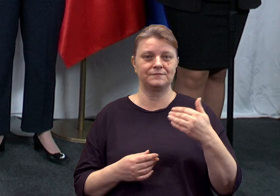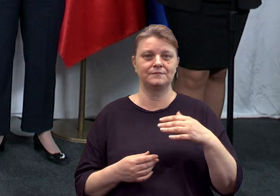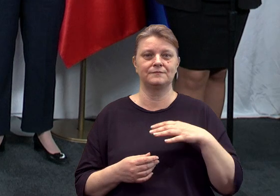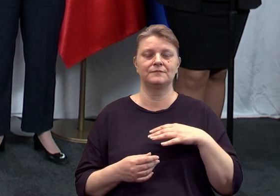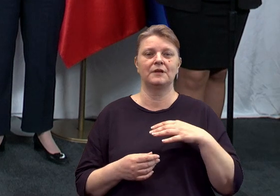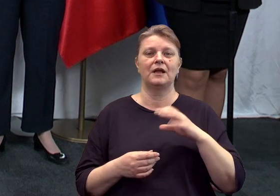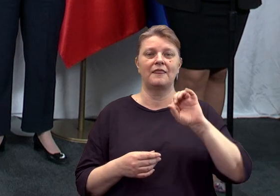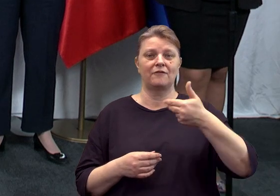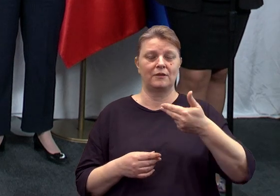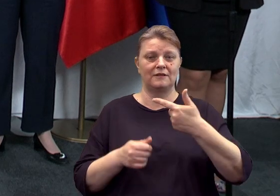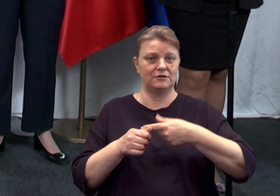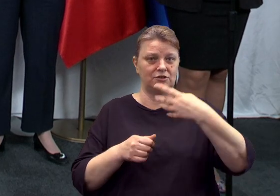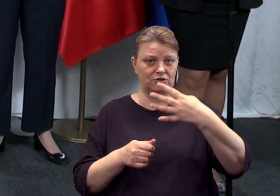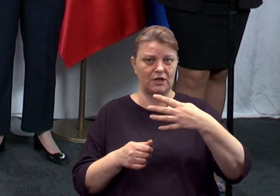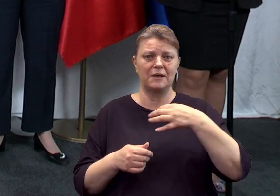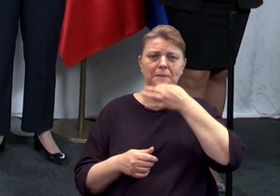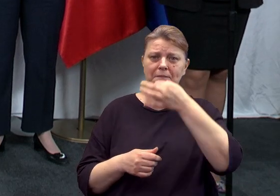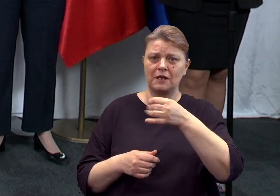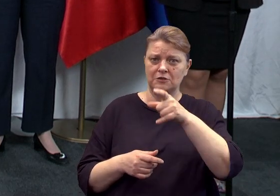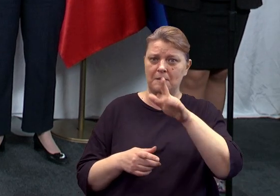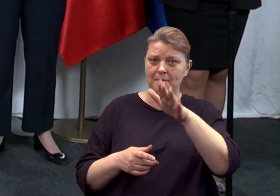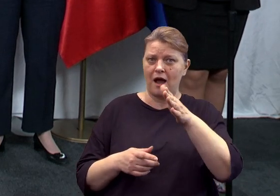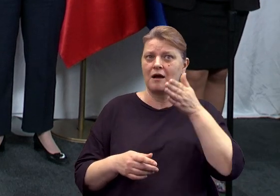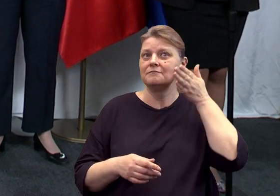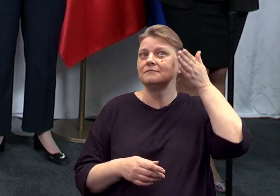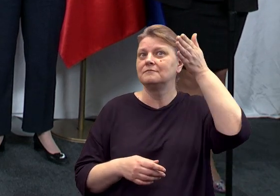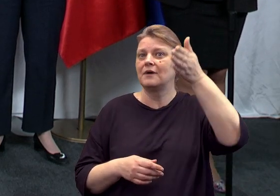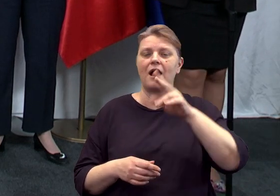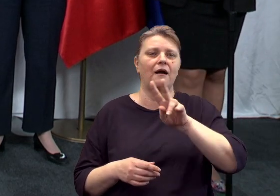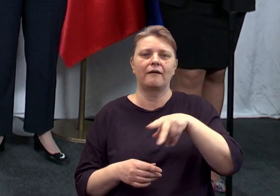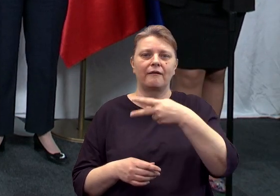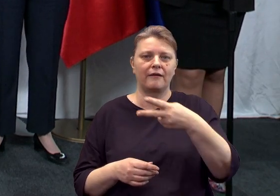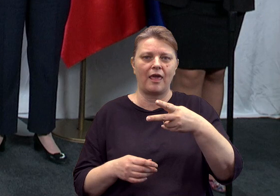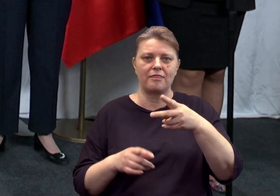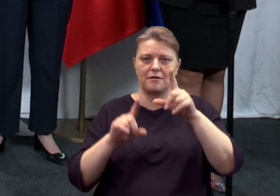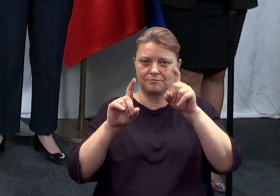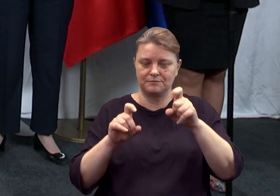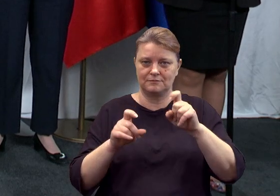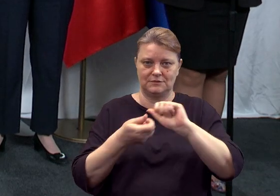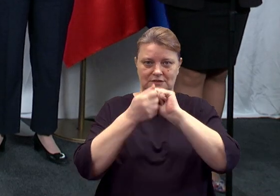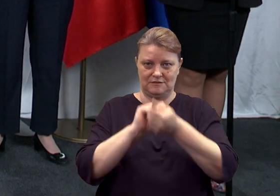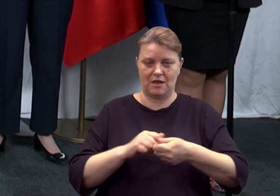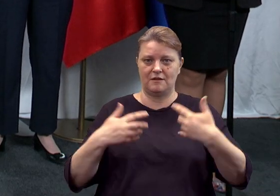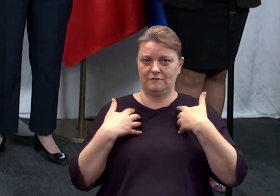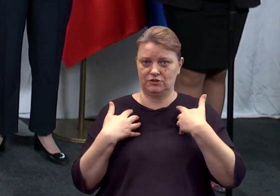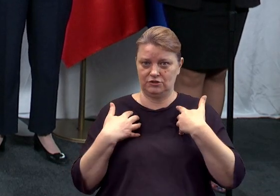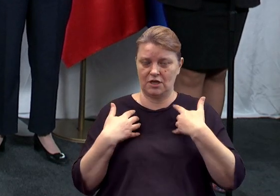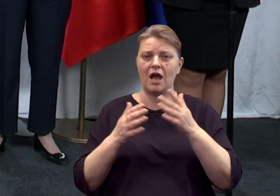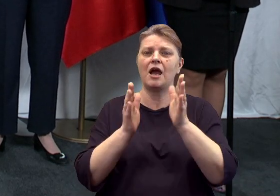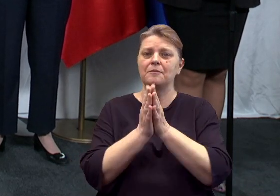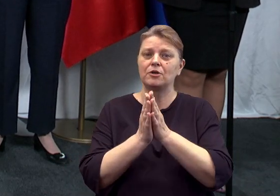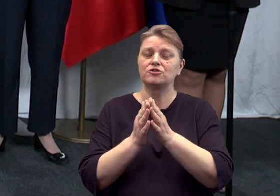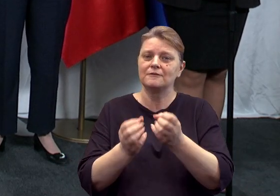TVN24. Panie ministrze, czy pan ma jakiś horyzont czasowy przewidywania, kiedy chcielibyście, żeby te zmiany weszły w życie? A także, czy mógłby pan nam